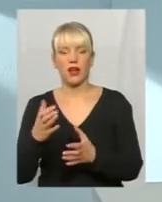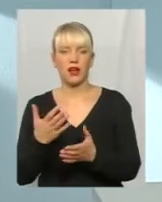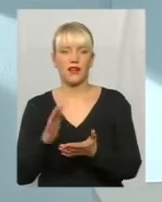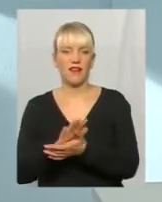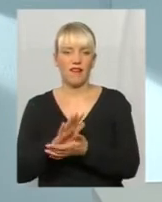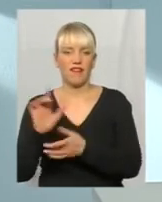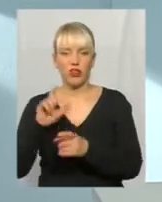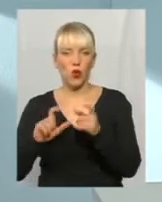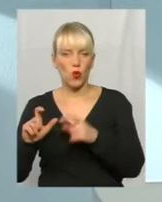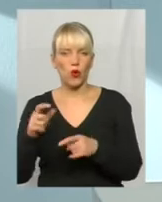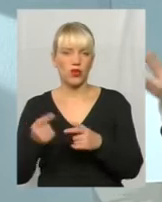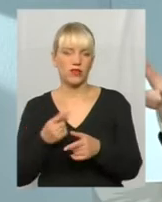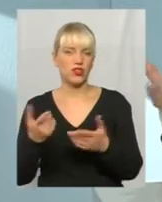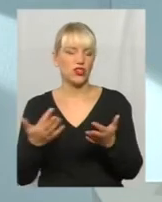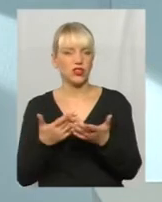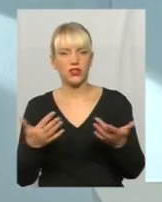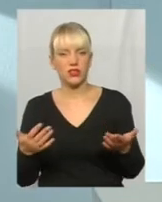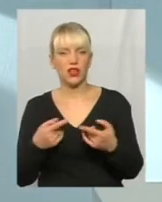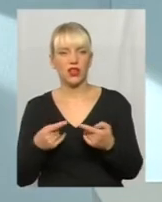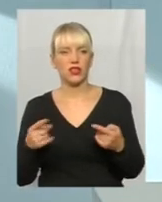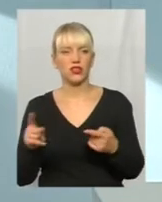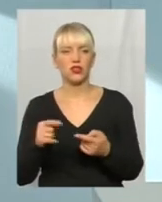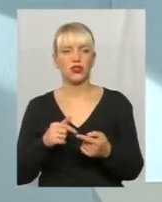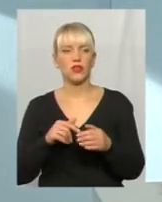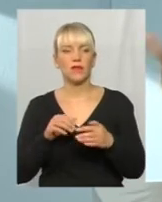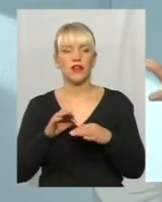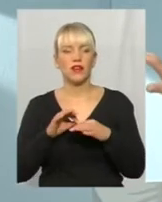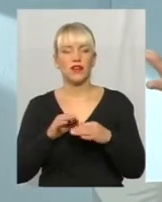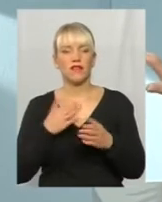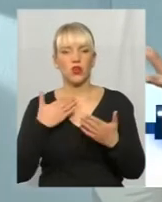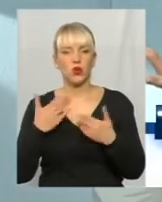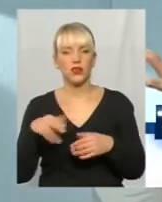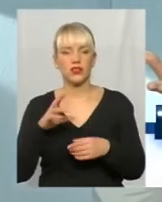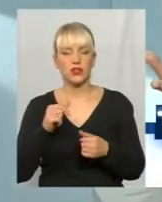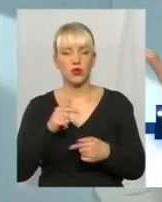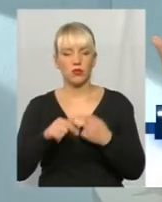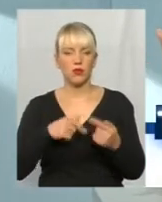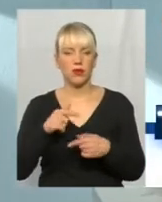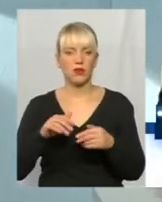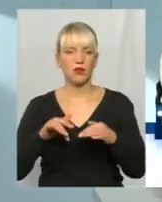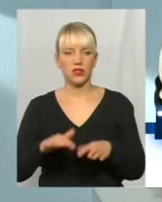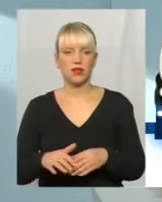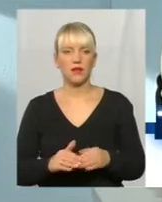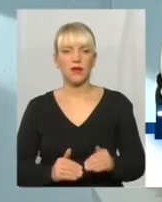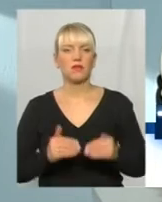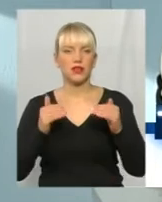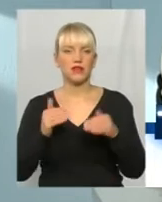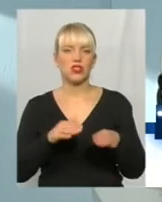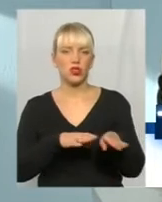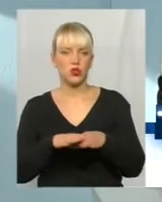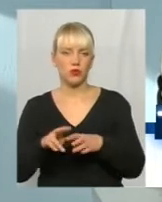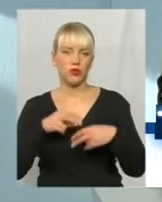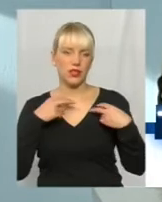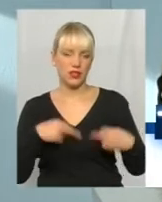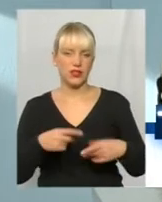чи ще якісь речі, які теж відносять до підприємницької діяльності з підвищеним ступенем ризику. Чи це